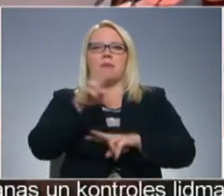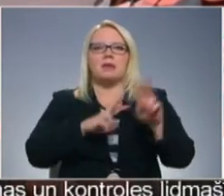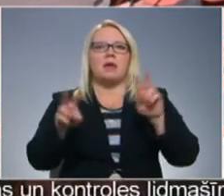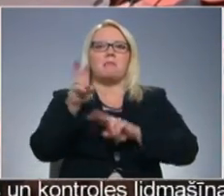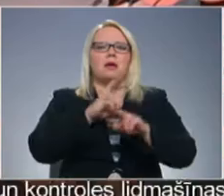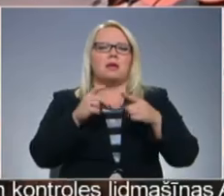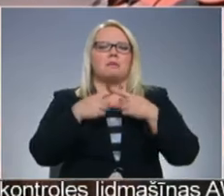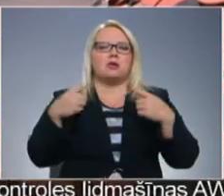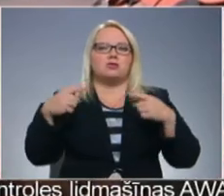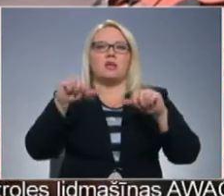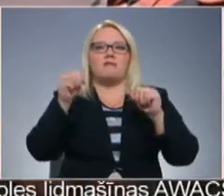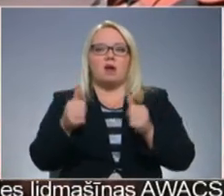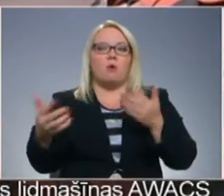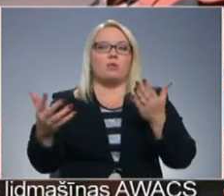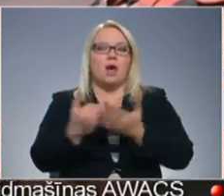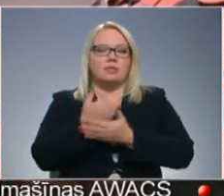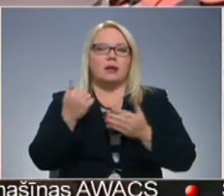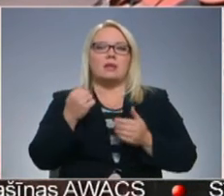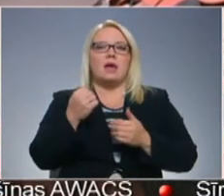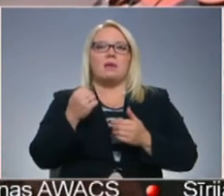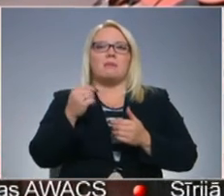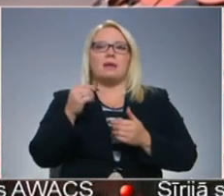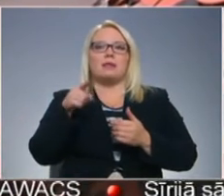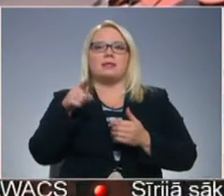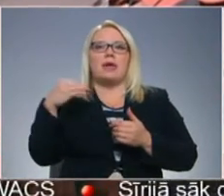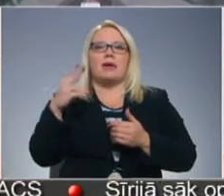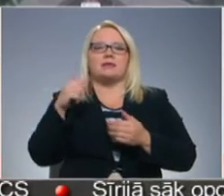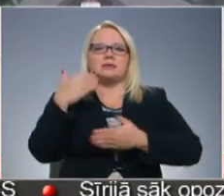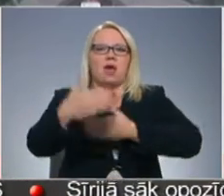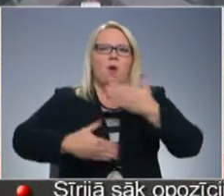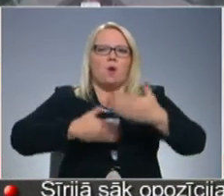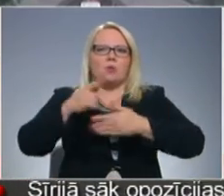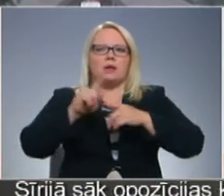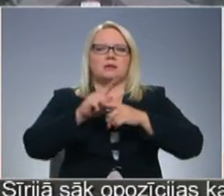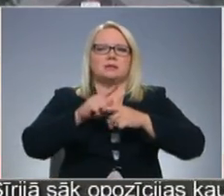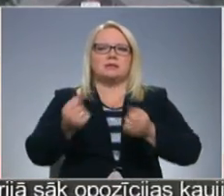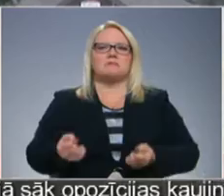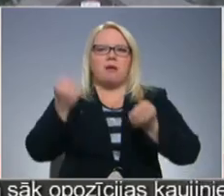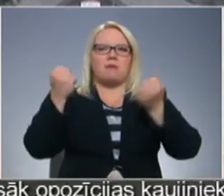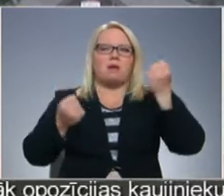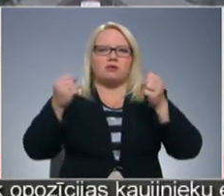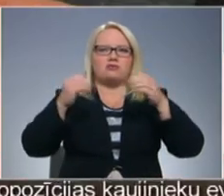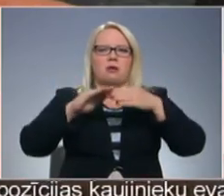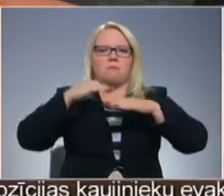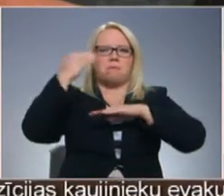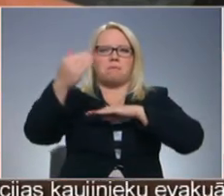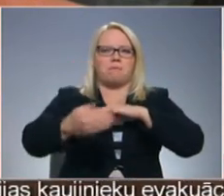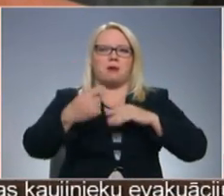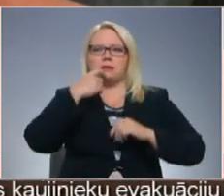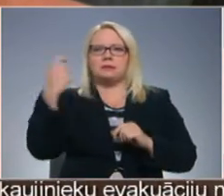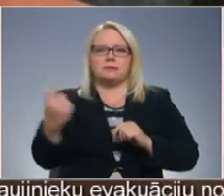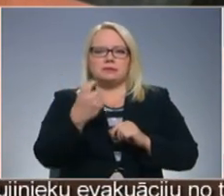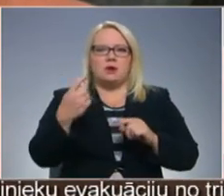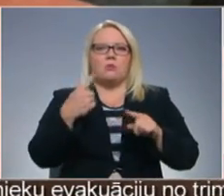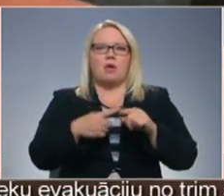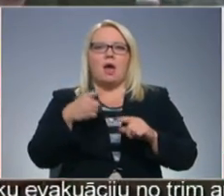meklējam dažāds variants un atradām tāda tentu. Tas ir tenta audums, kas iet fūrēm pāri. Ļoti labi iztur, ko mēs arī atkal rudenī